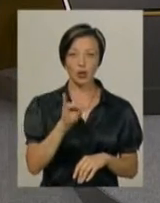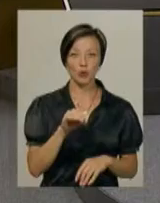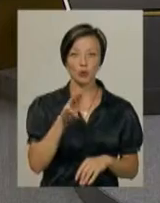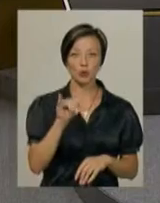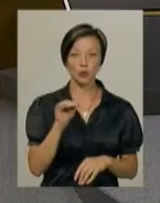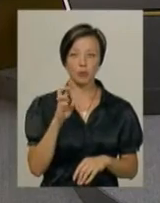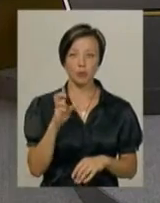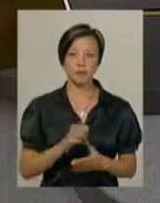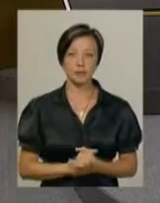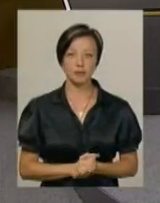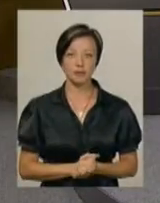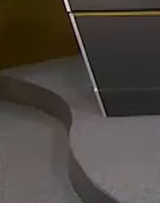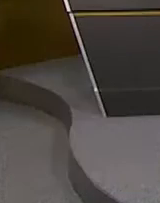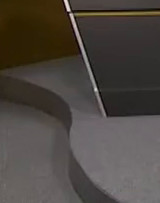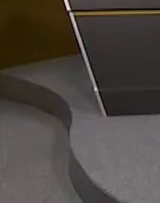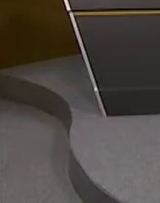у мержі Ютюб.